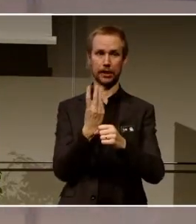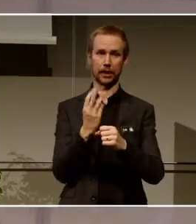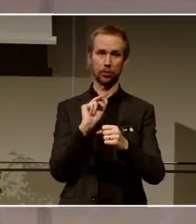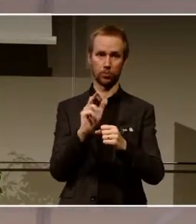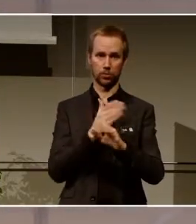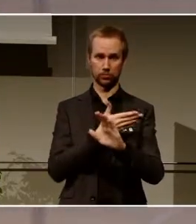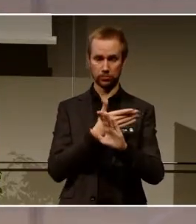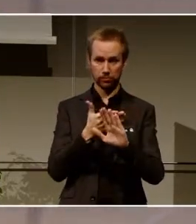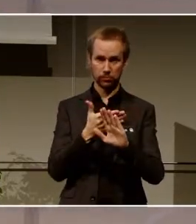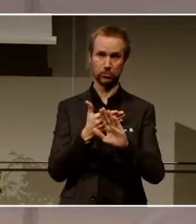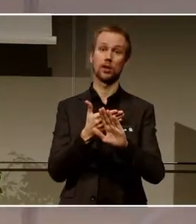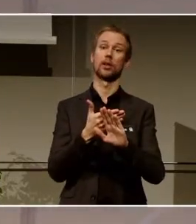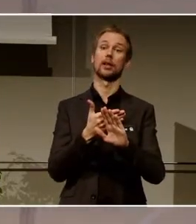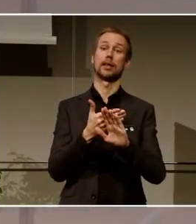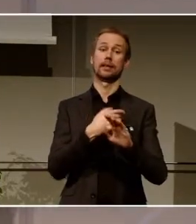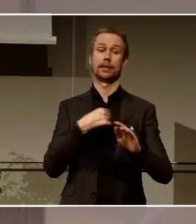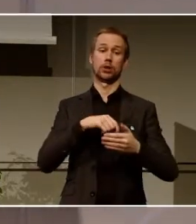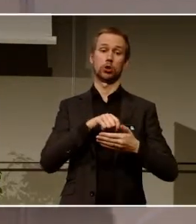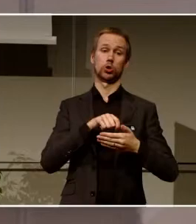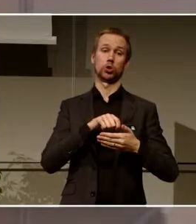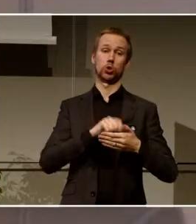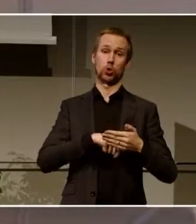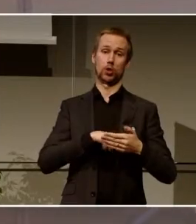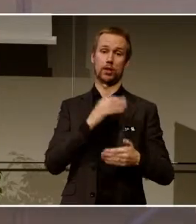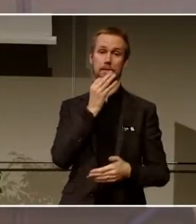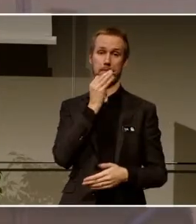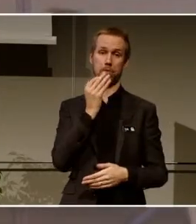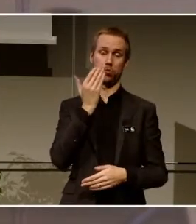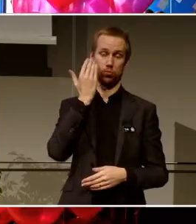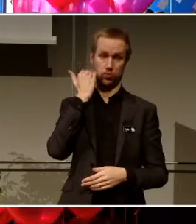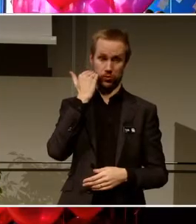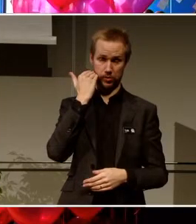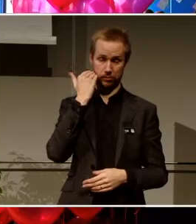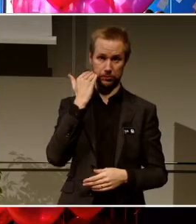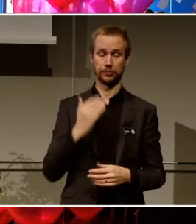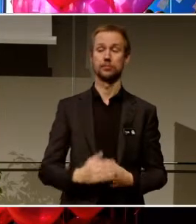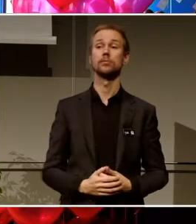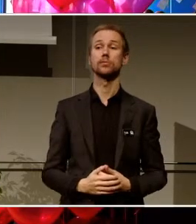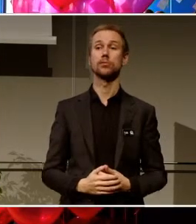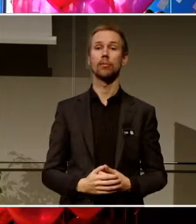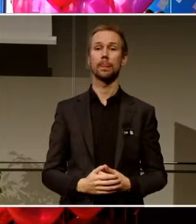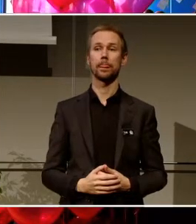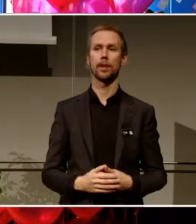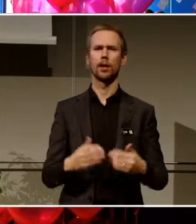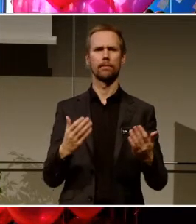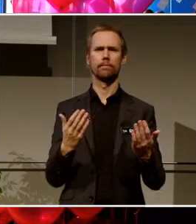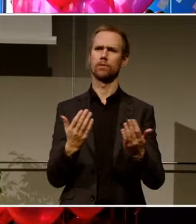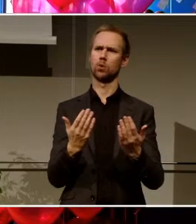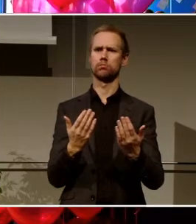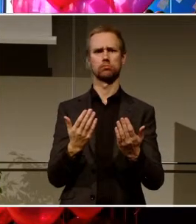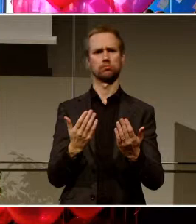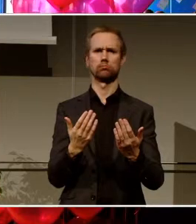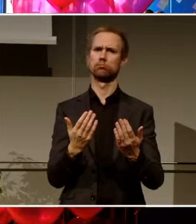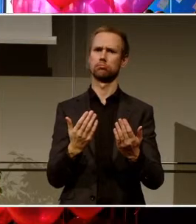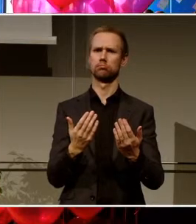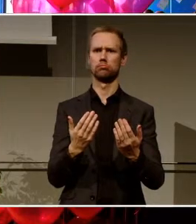invigde i februari i år. Och det som är speciellt med vårt Digidel Helsingborg. är att